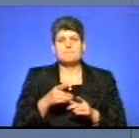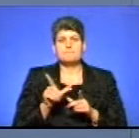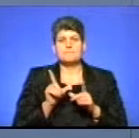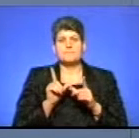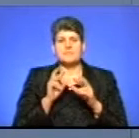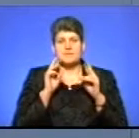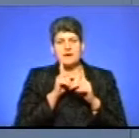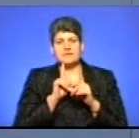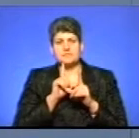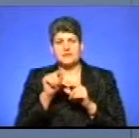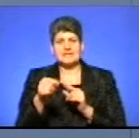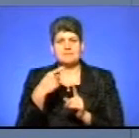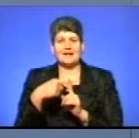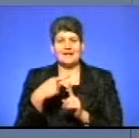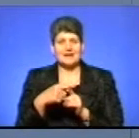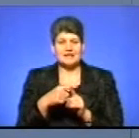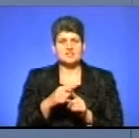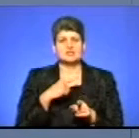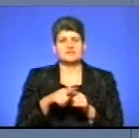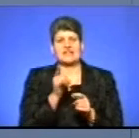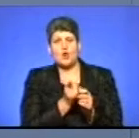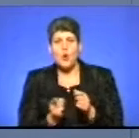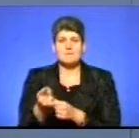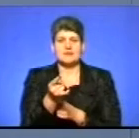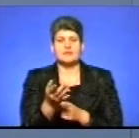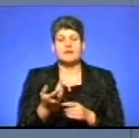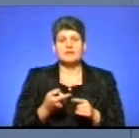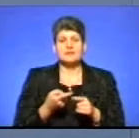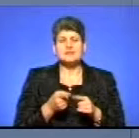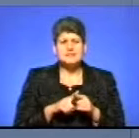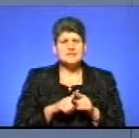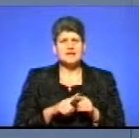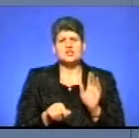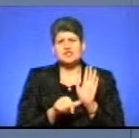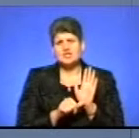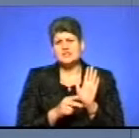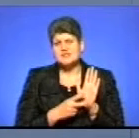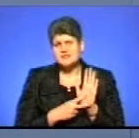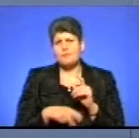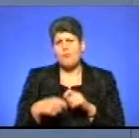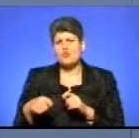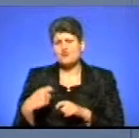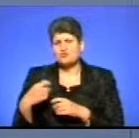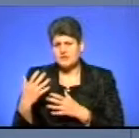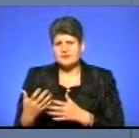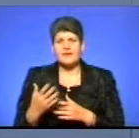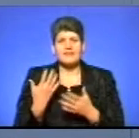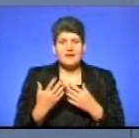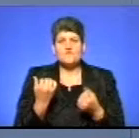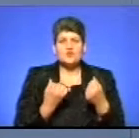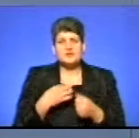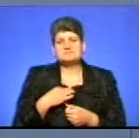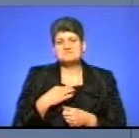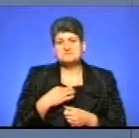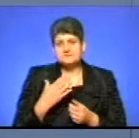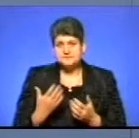дистанції, інтервалу і обгін. Це саме таких топ-6 чи 7 правопорушень, де водії нехтують